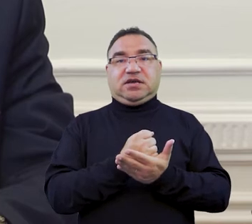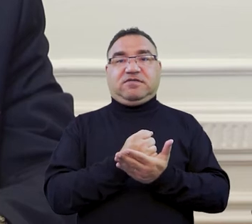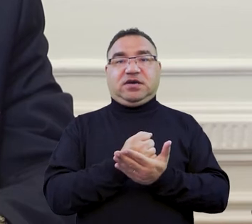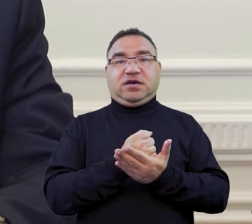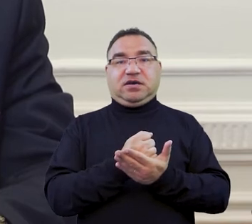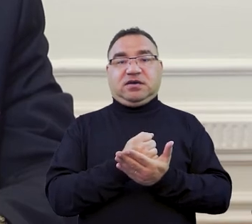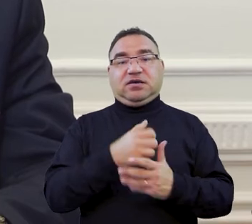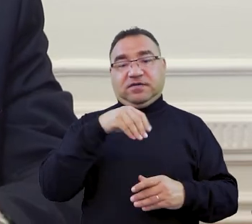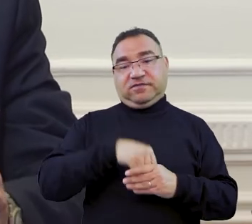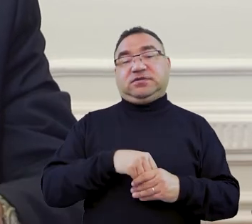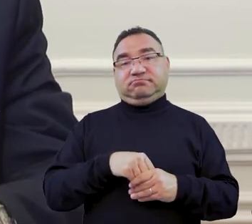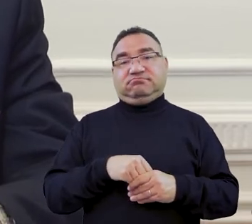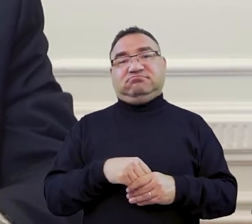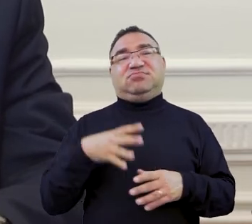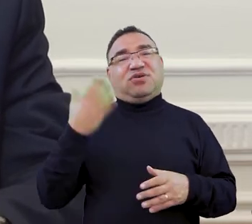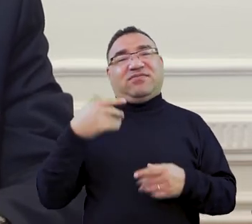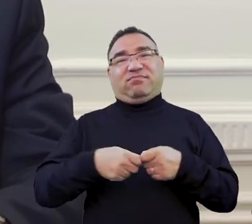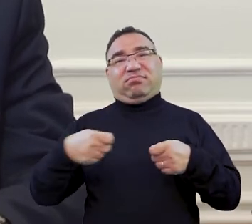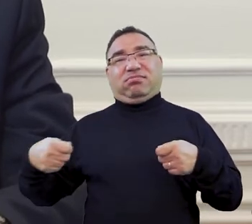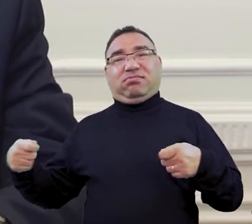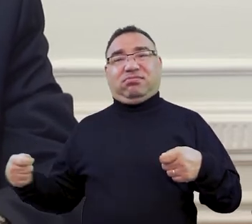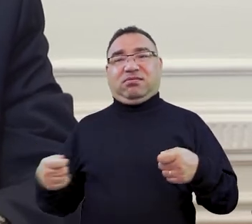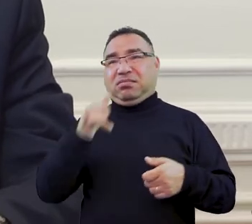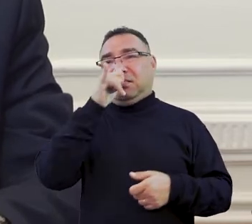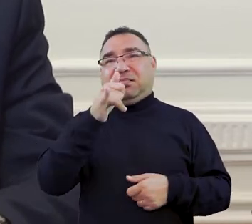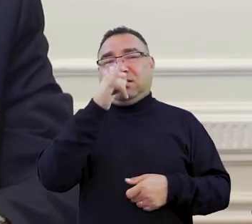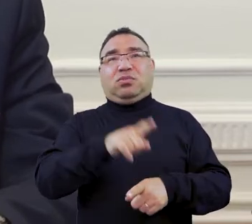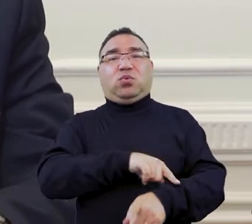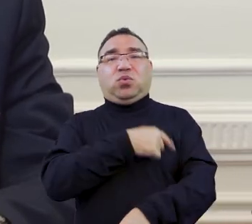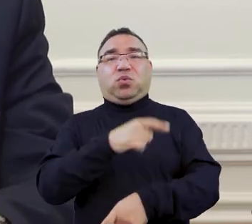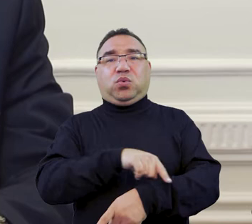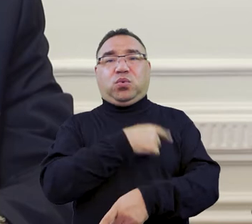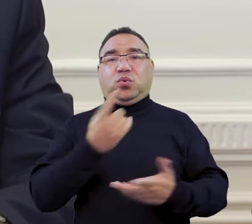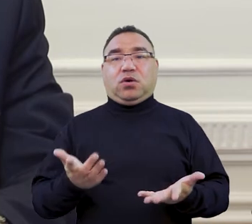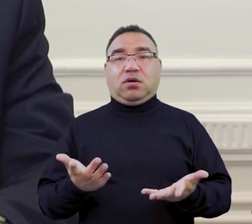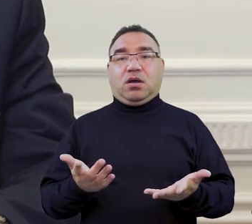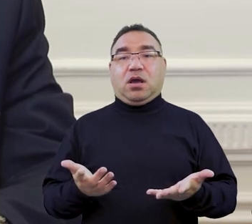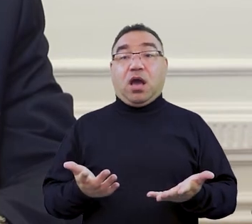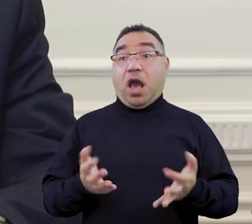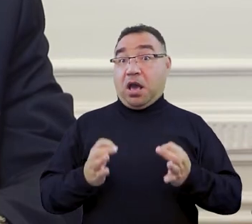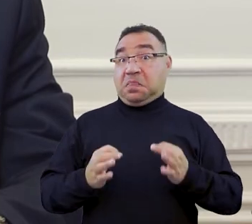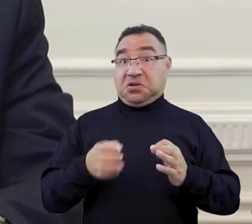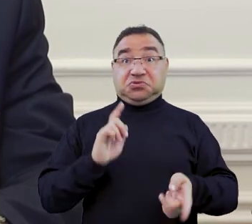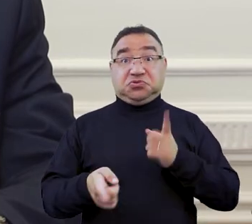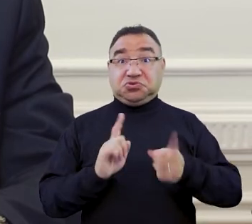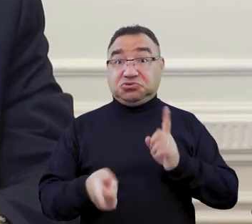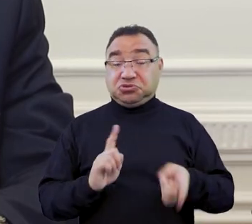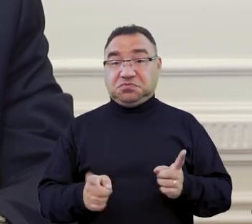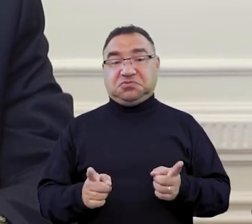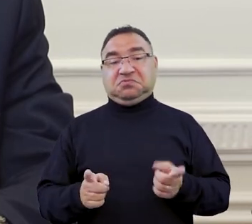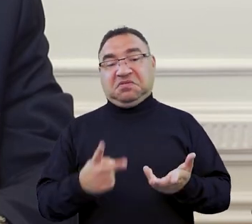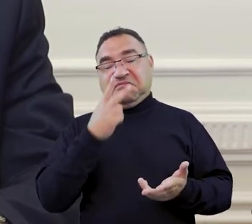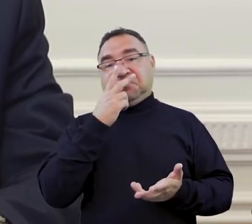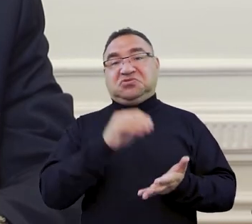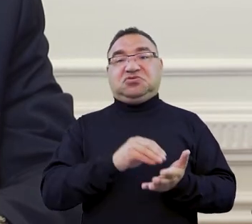które się rozciągały w czasie, wydawało się niemożliwe, że to dzieje się szybko i to myślę, że jest